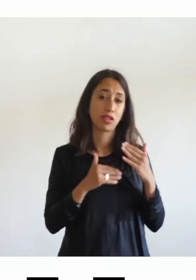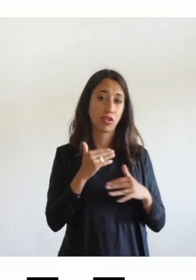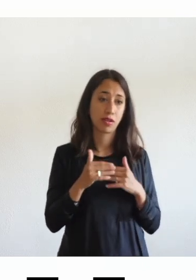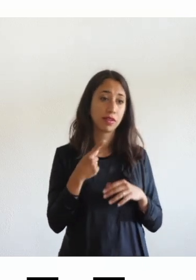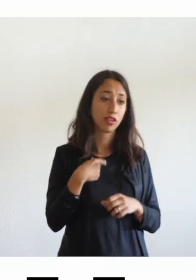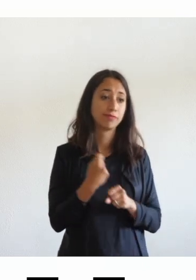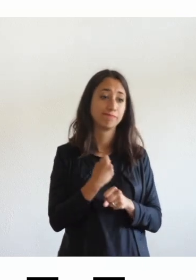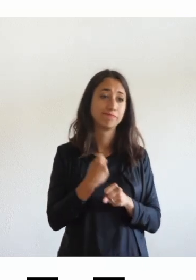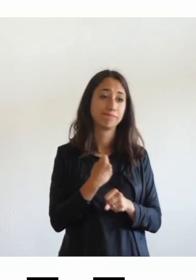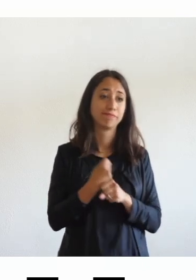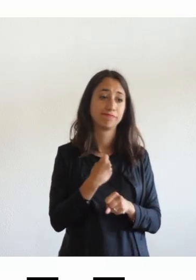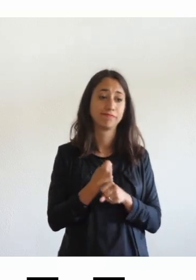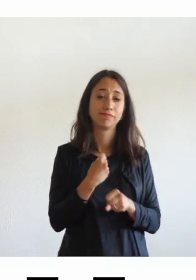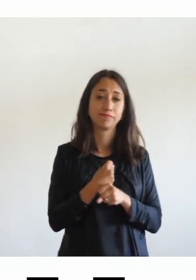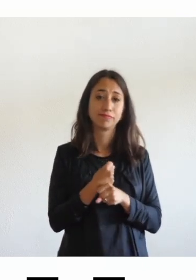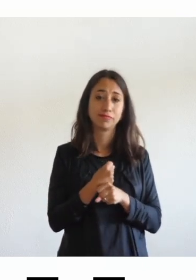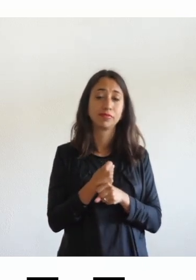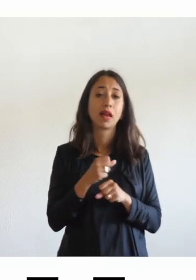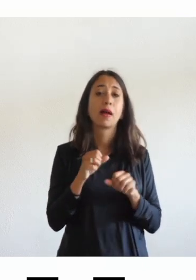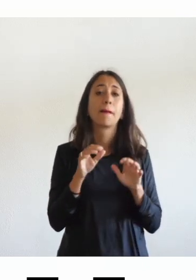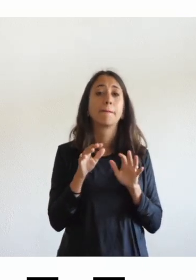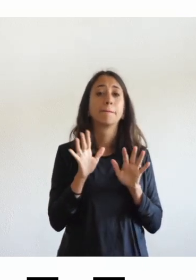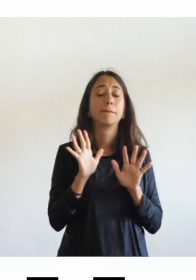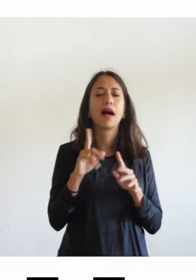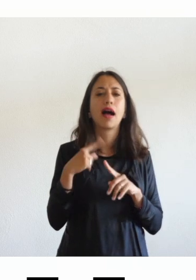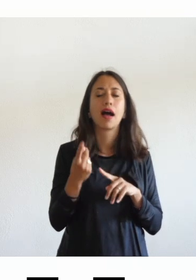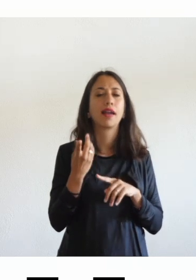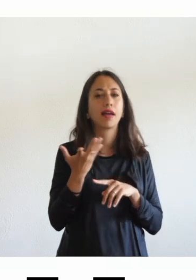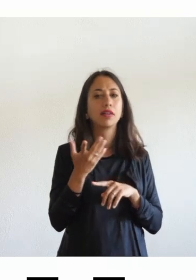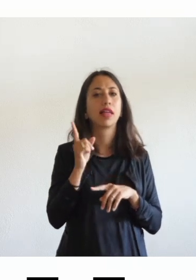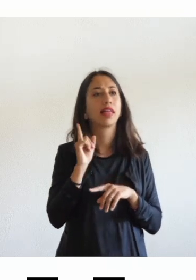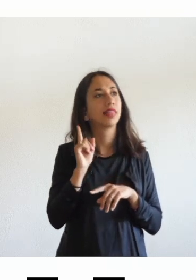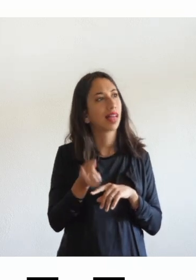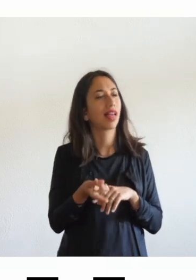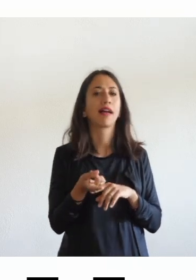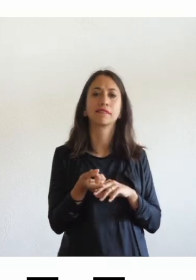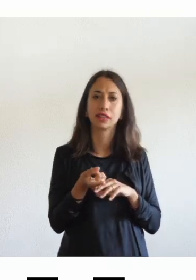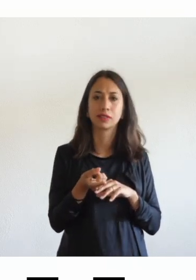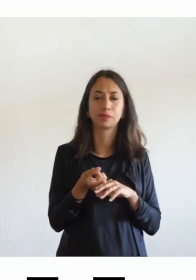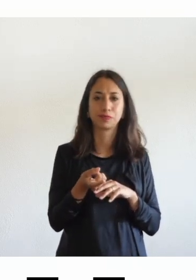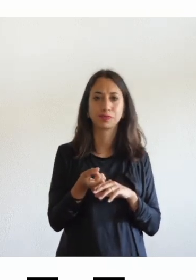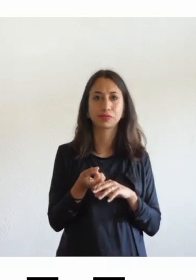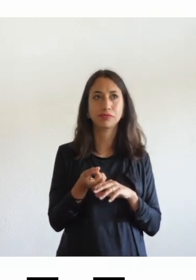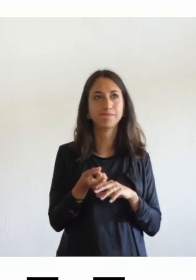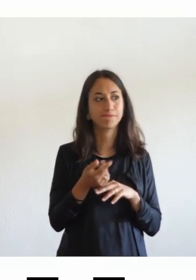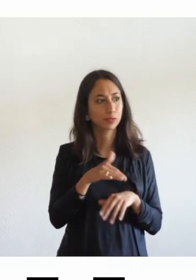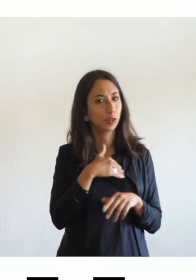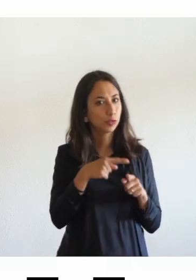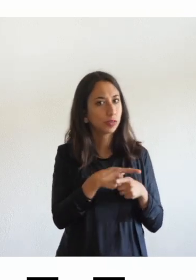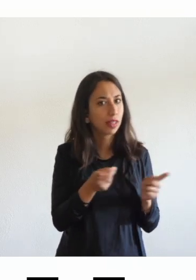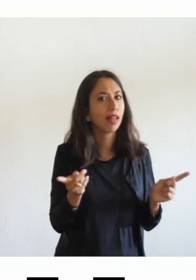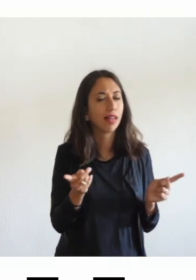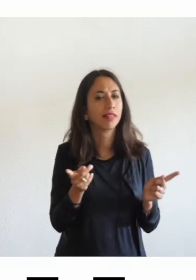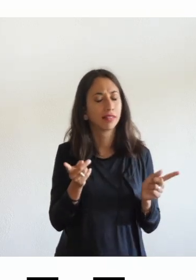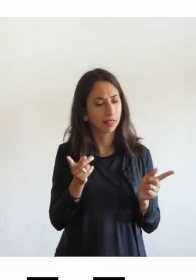stiamo lavorando e soprattutto deve rispondere alle esigenze di tutti gli studenti compresi gli studenti